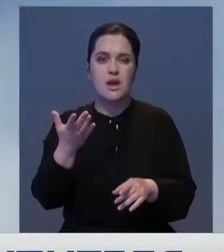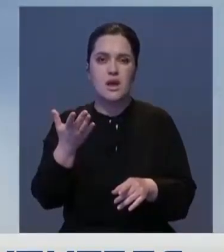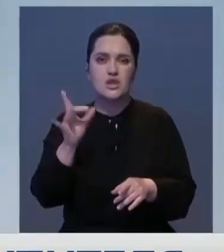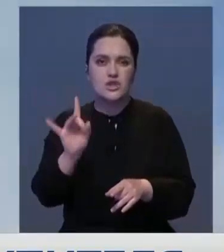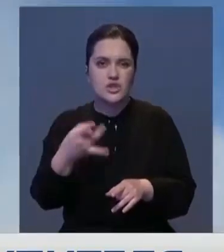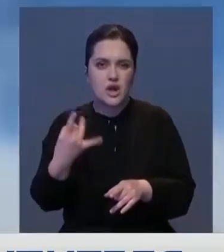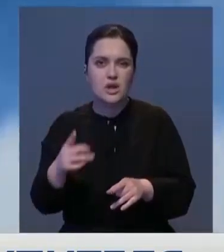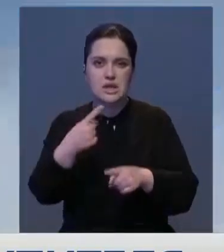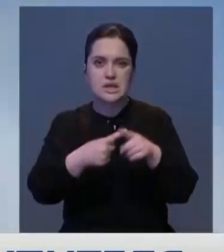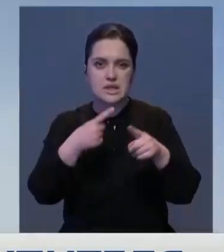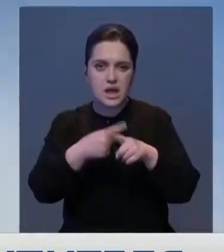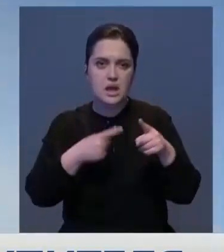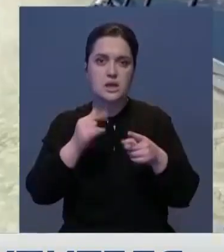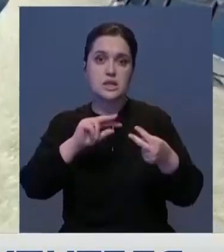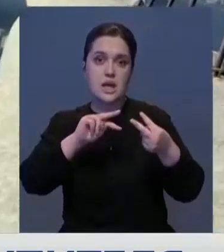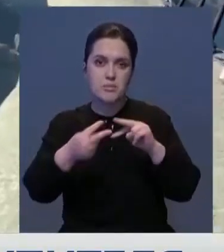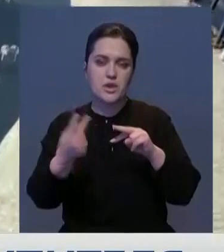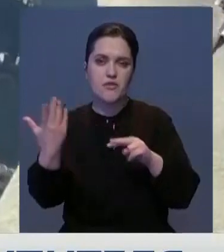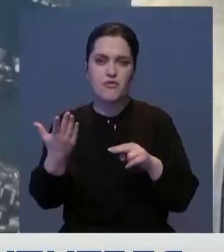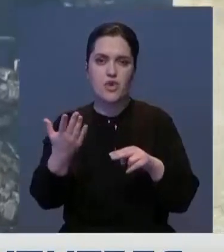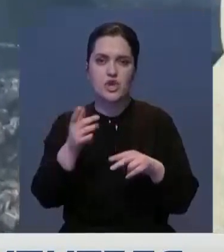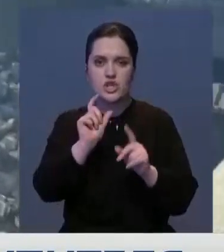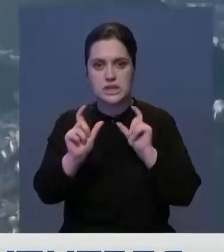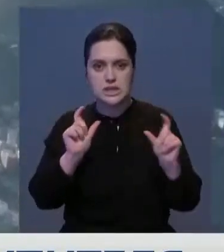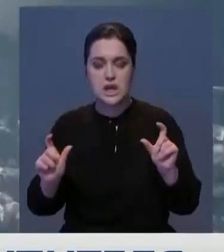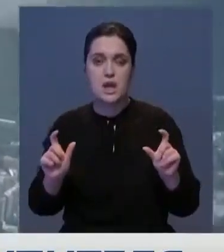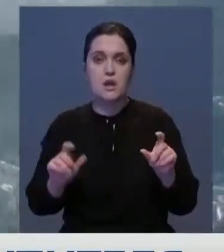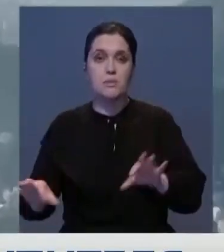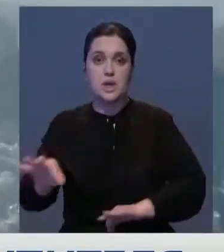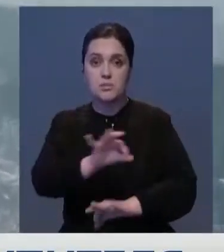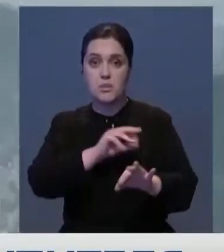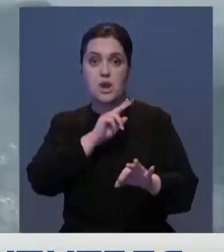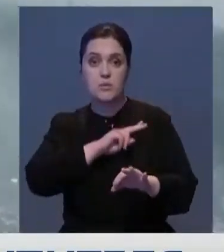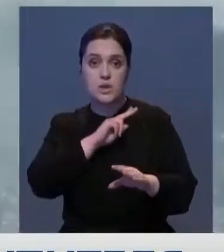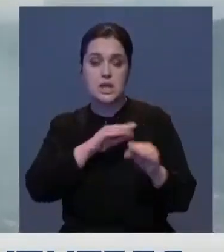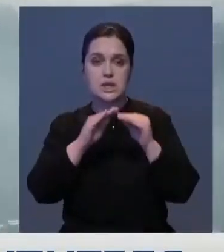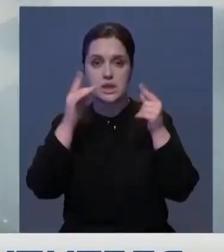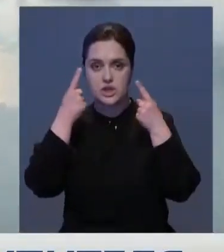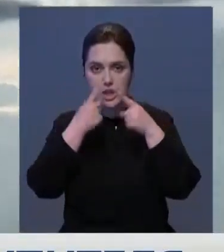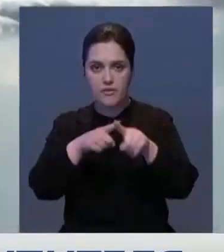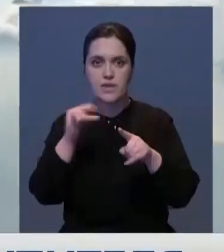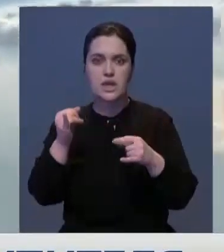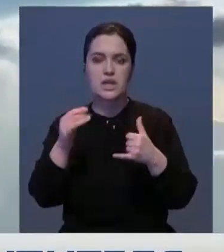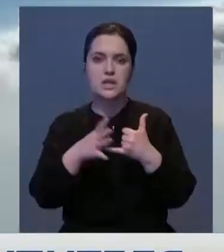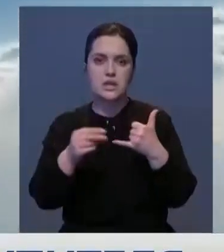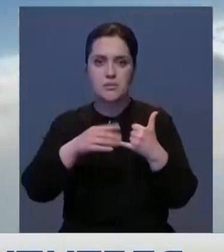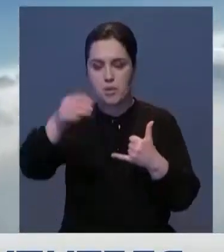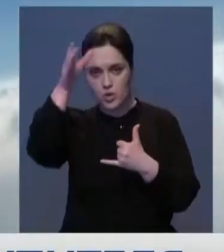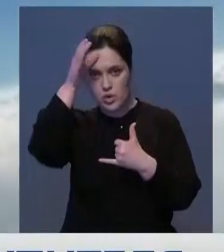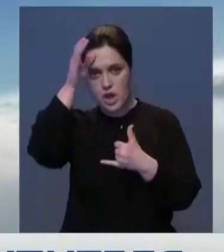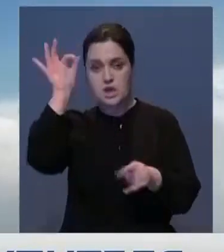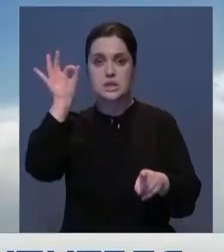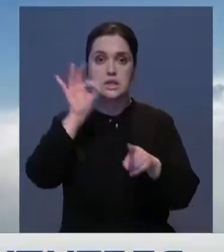заржавевших деталях монумента и замене некоторых его частей. Над проектом, к слову, работают десятки инженеров и